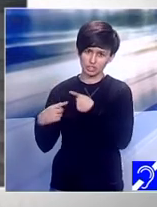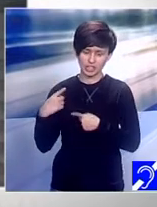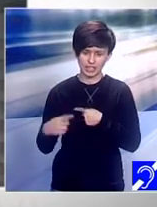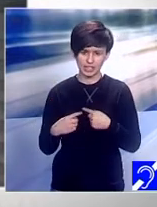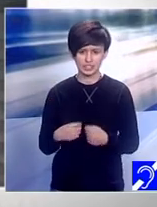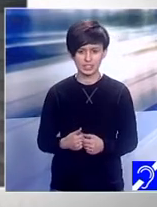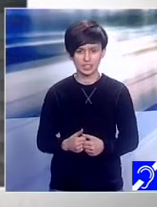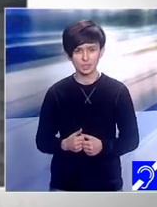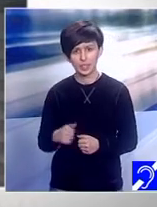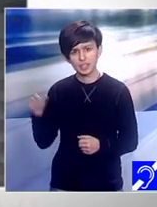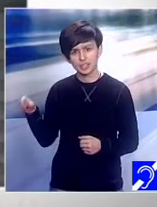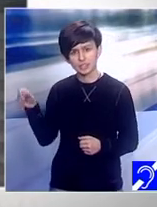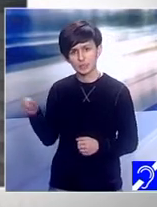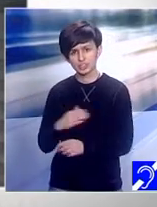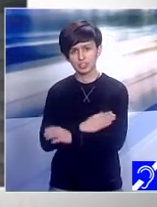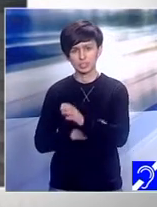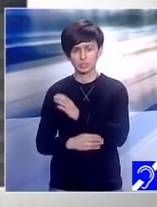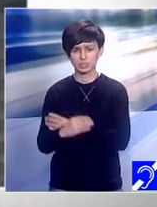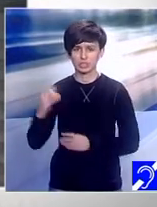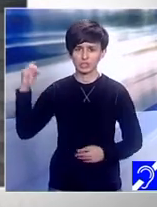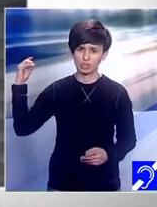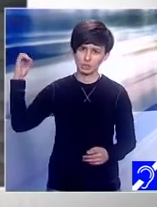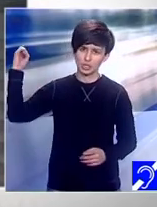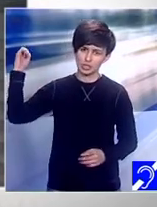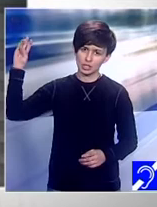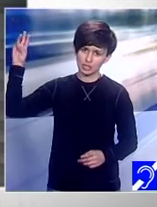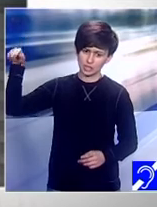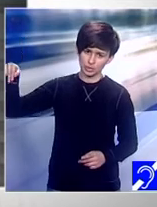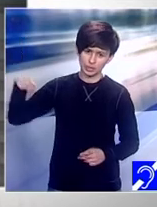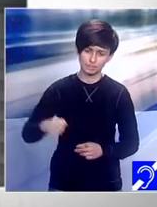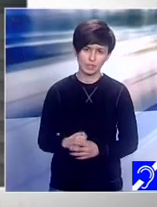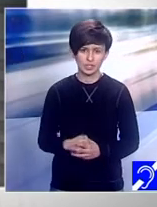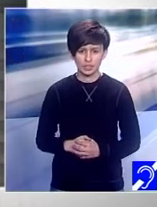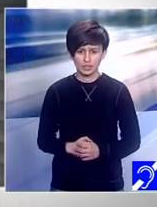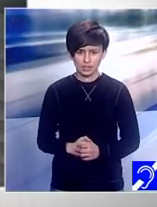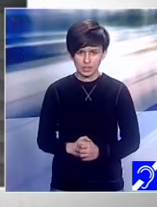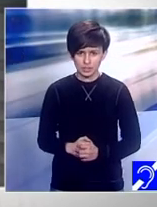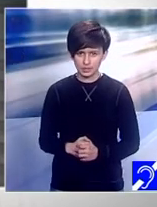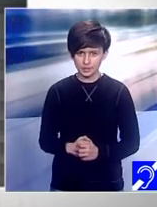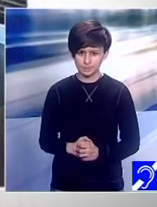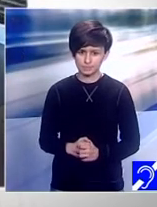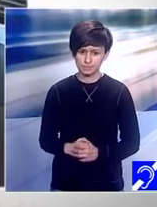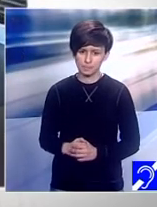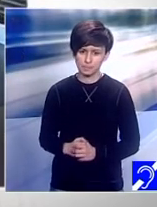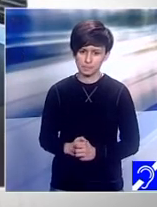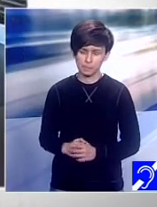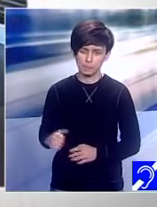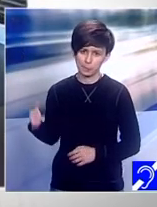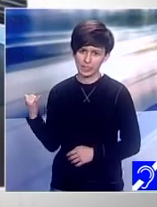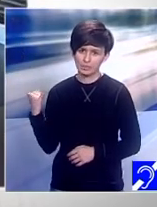generațiilor de persoane cu sindrom Down. Au sosit alături de mine Silvia Negrea mama lui Daniel Rus.